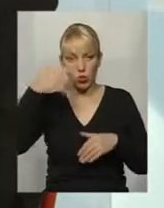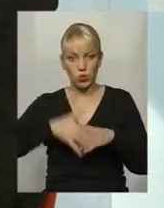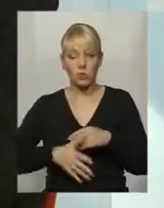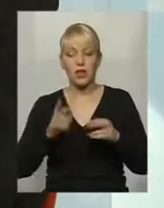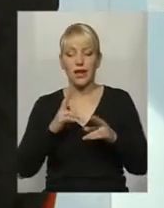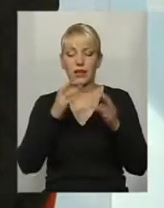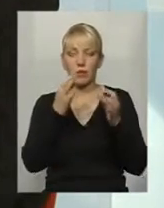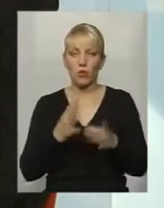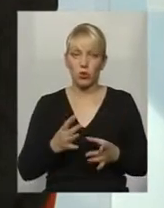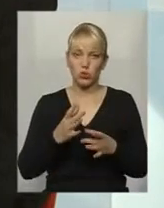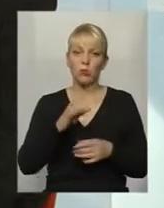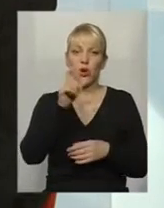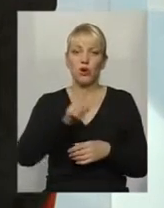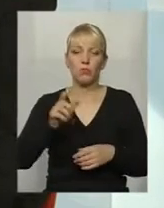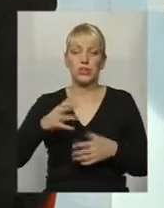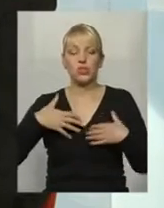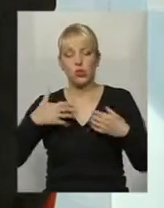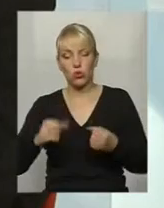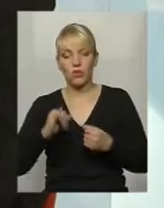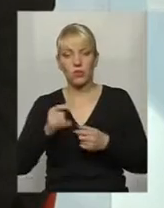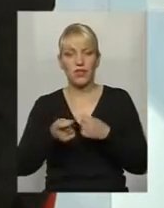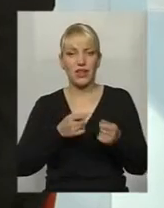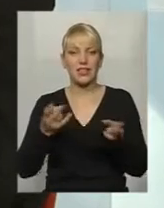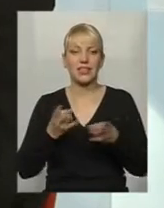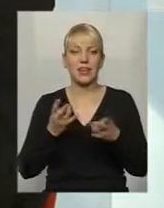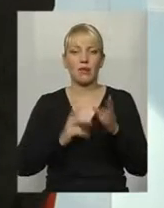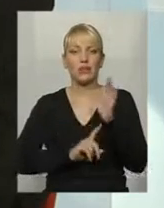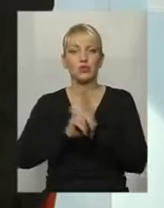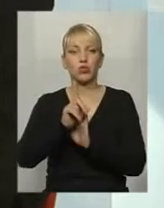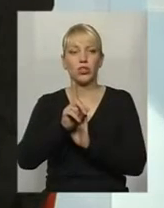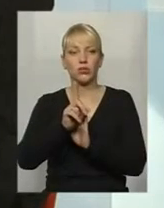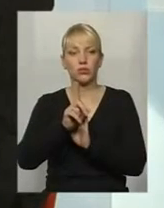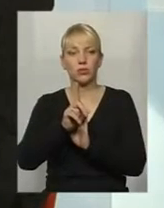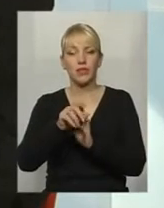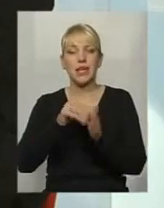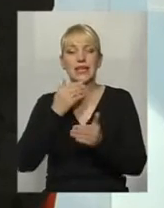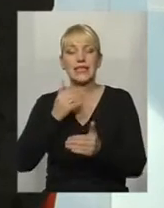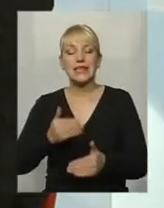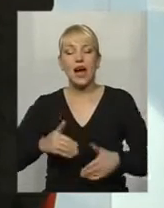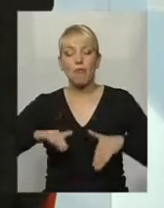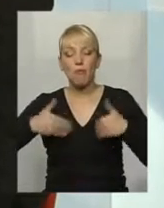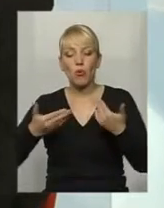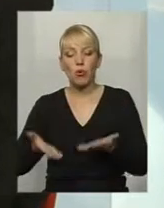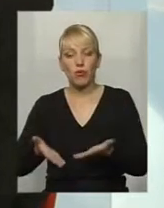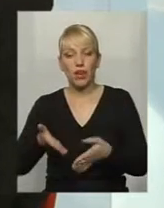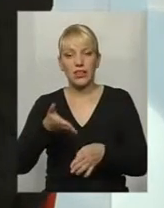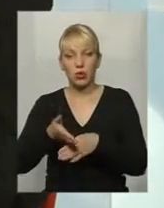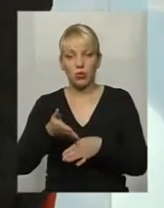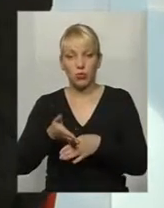громадянину відносно здоровому, так і владі треба спочатку запропонувати допомогу,